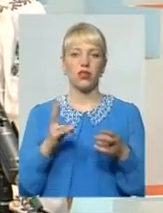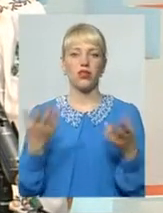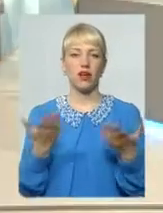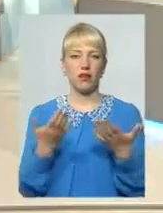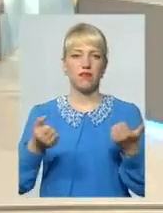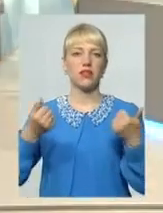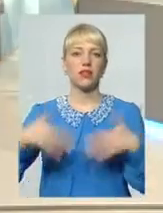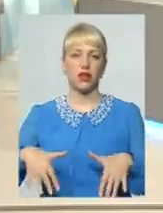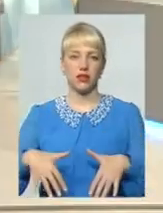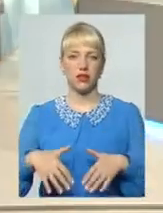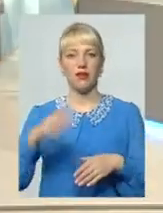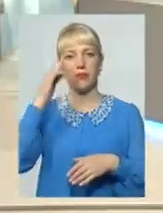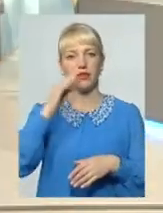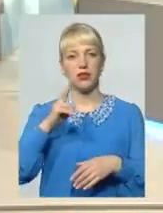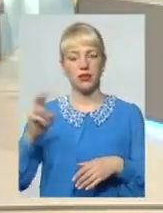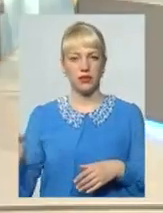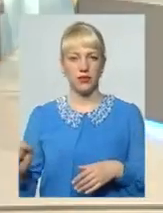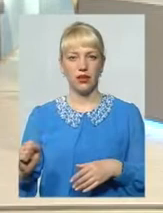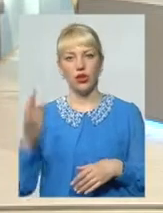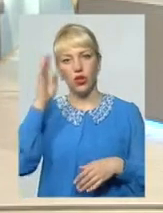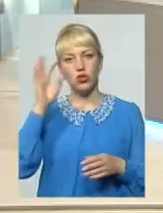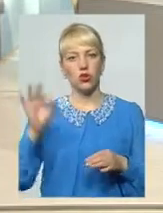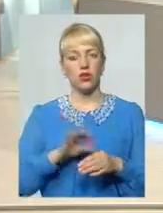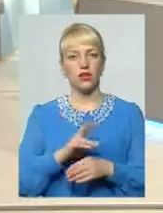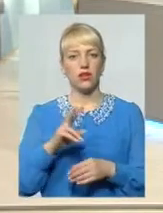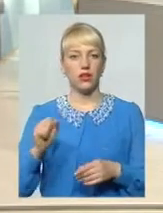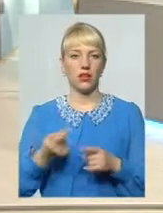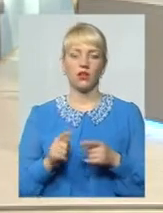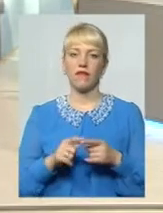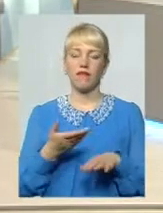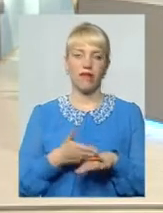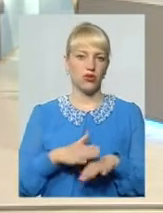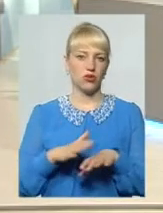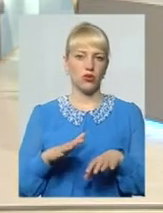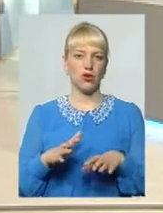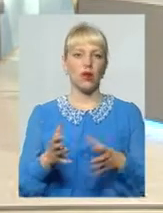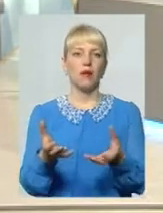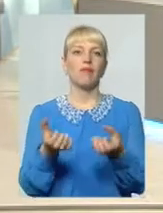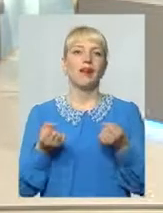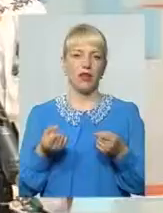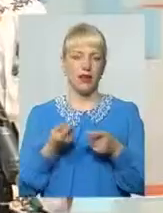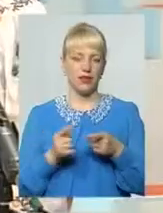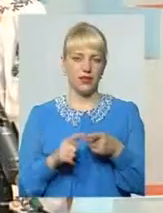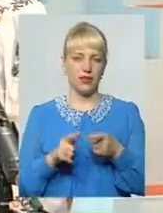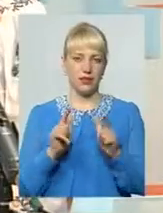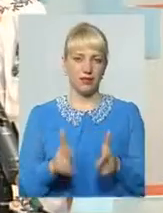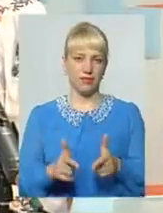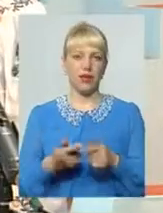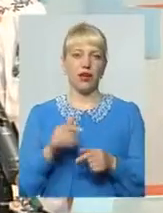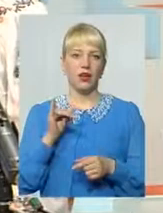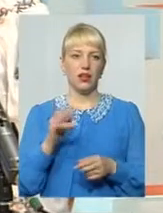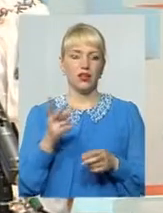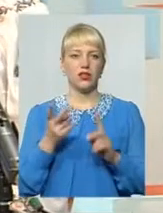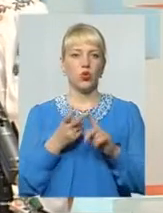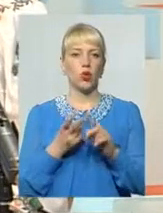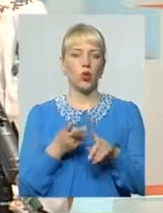батька, чоловіка, їм важко це прийняти Це друга, знаєте, як